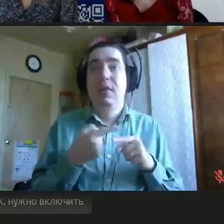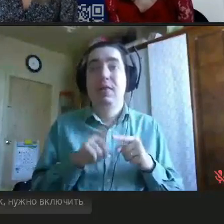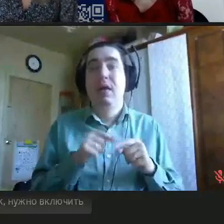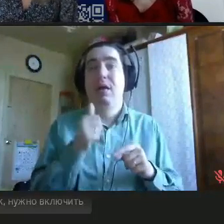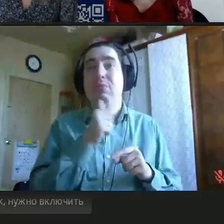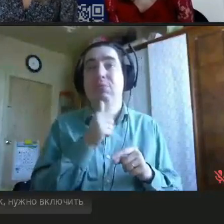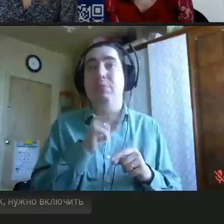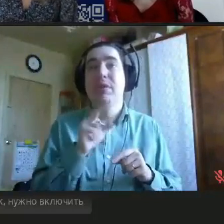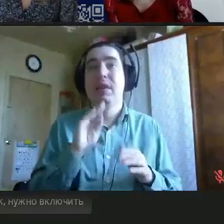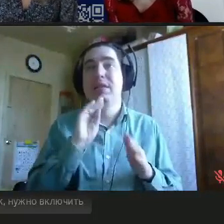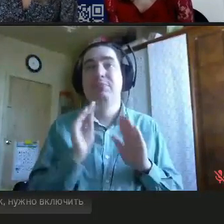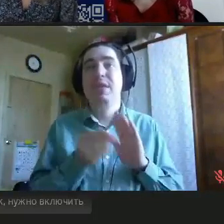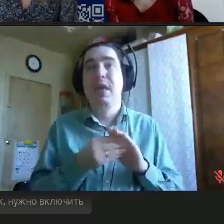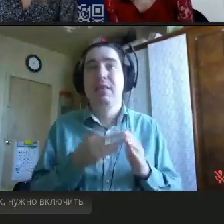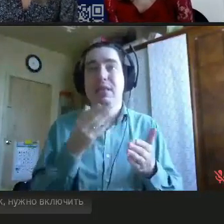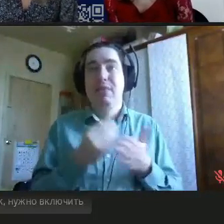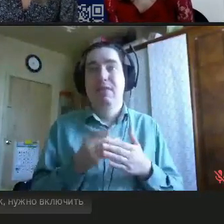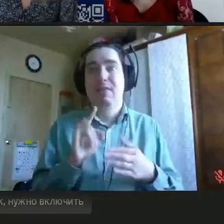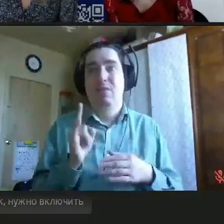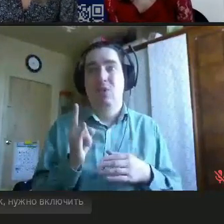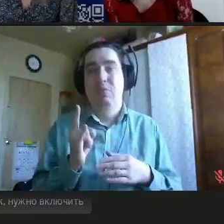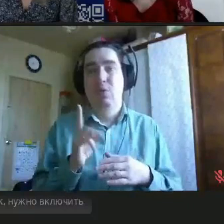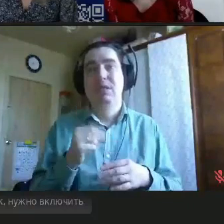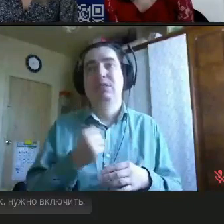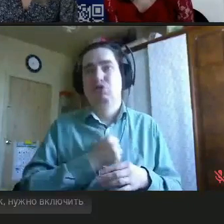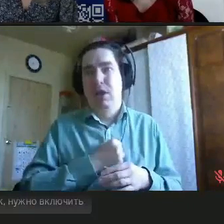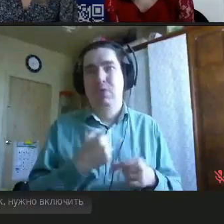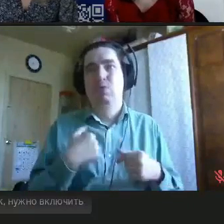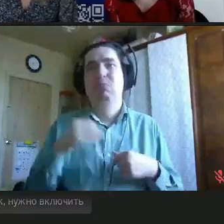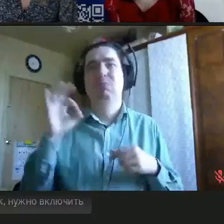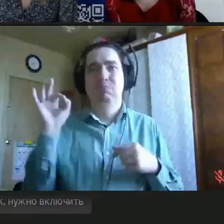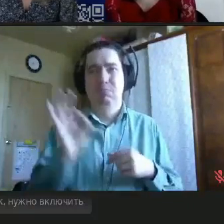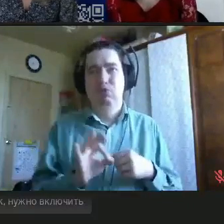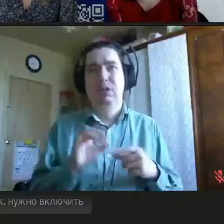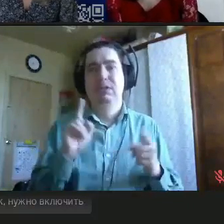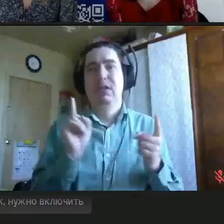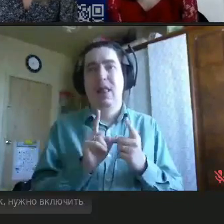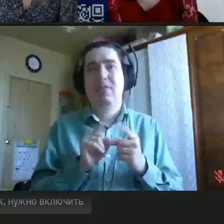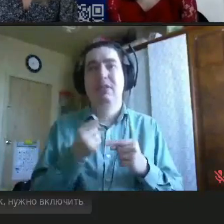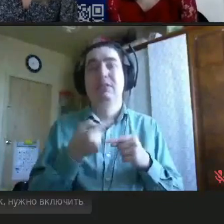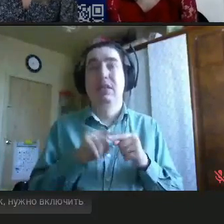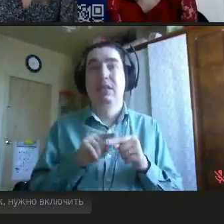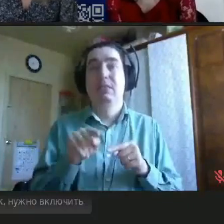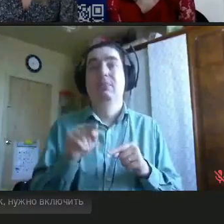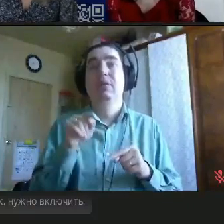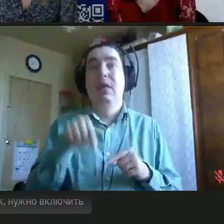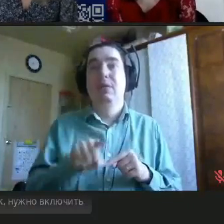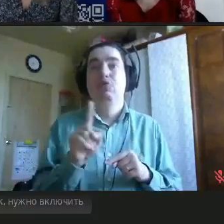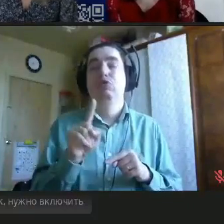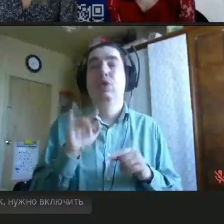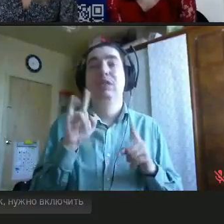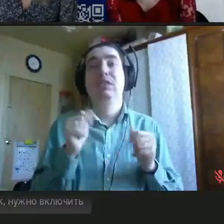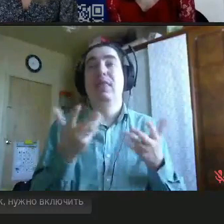спрятать своего ребенка. К сожалению, мы до сих пор сталкиваемся с тем, что из-за непринятия в обществе многие родители сажают своих